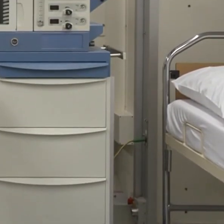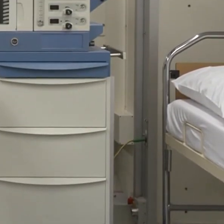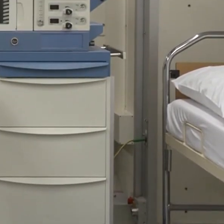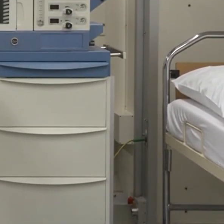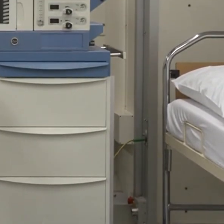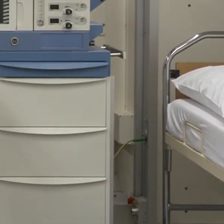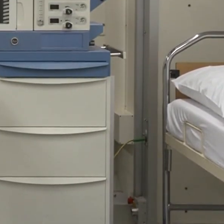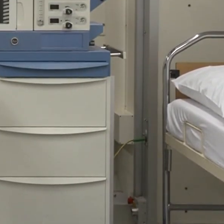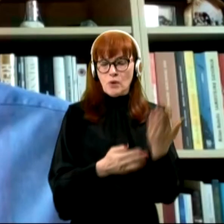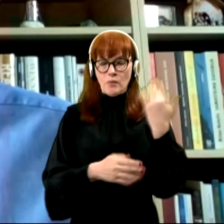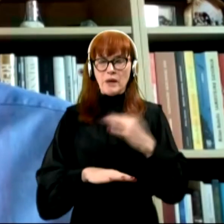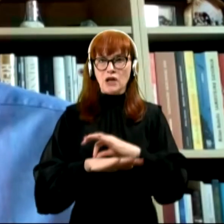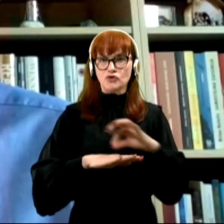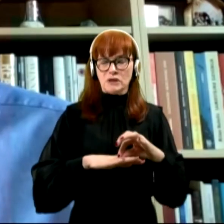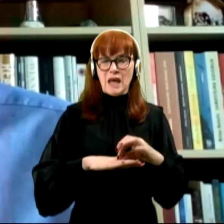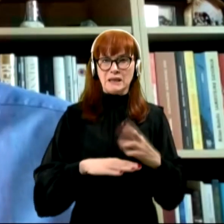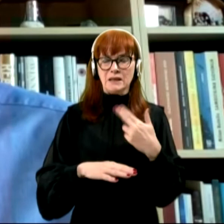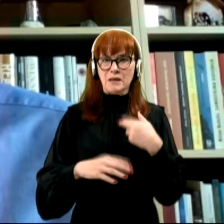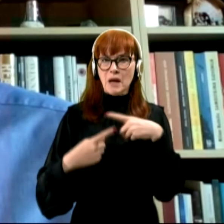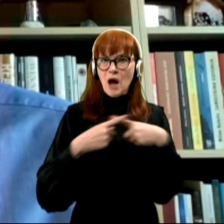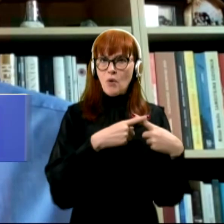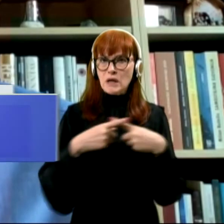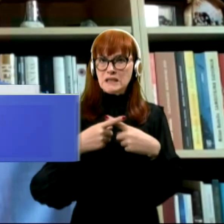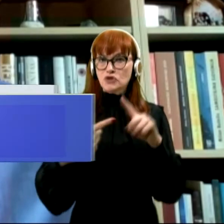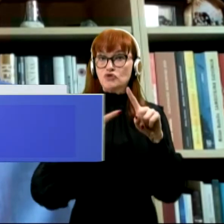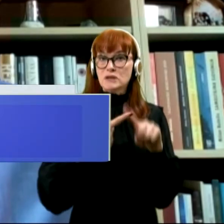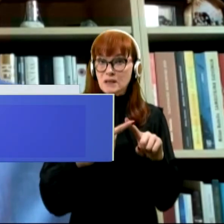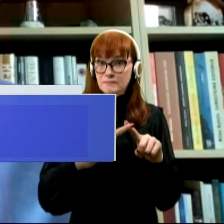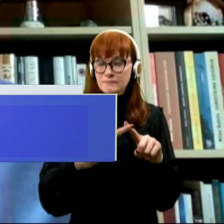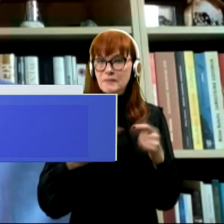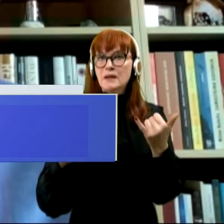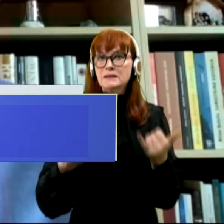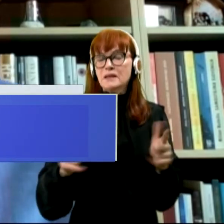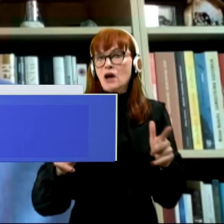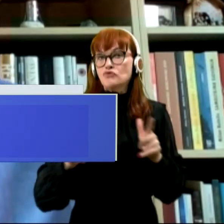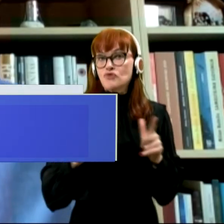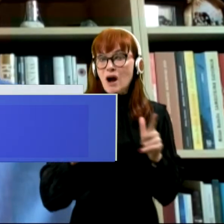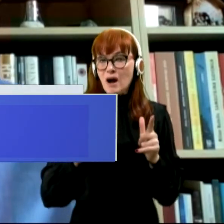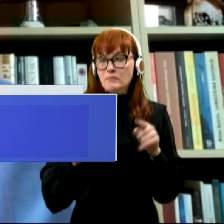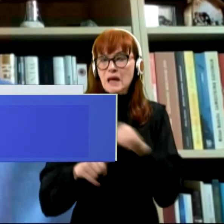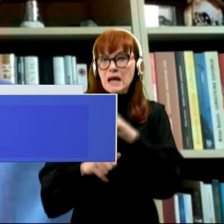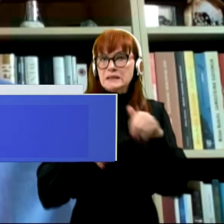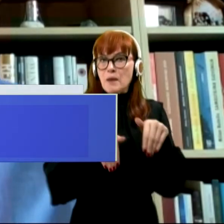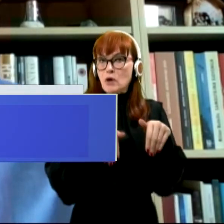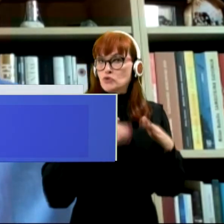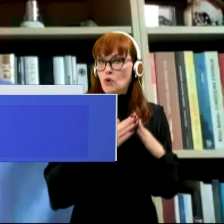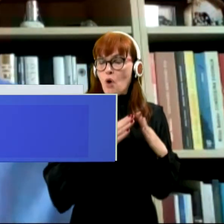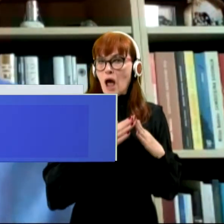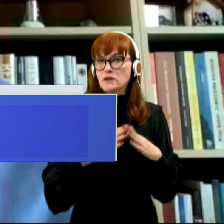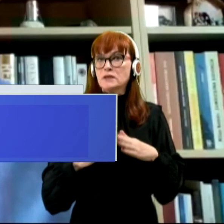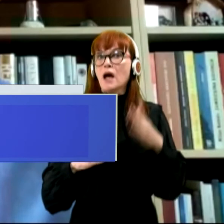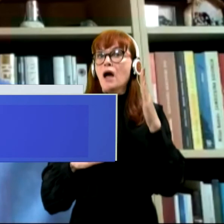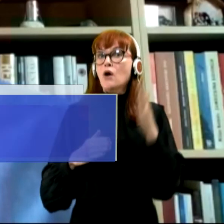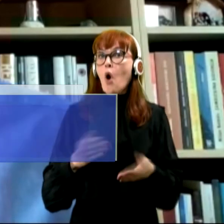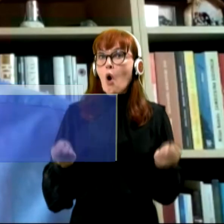Prejšnji teden sem imel rizičen stik in zdaj pač čakam, da se ta samoizolacija konča in da se